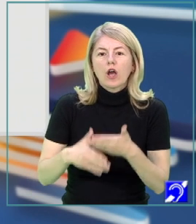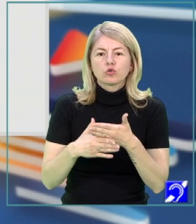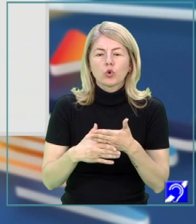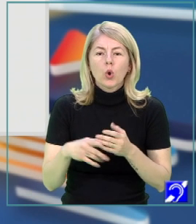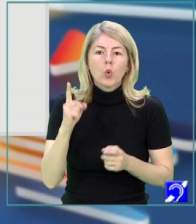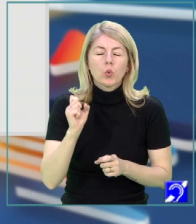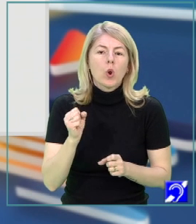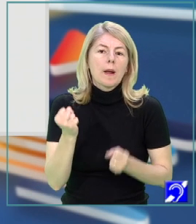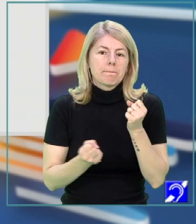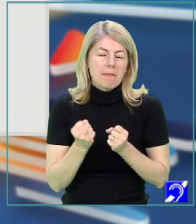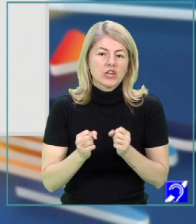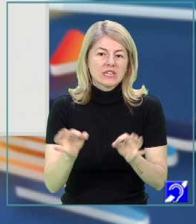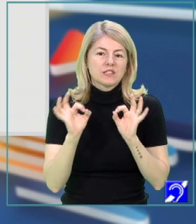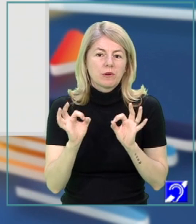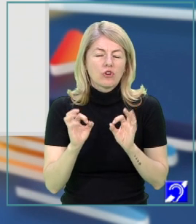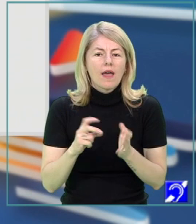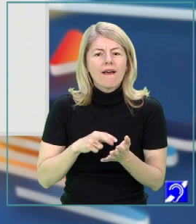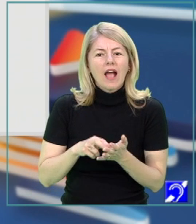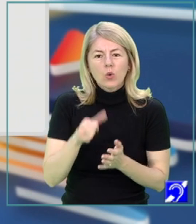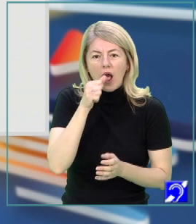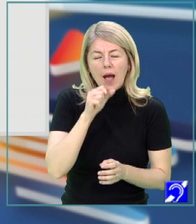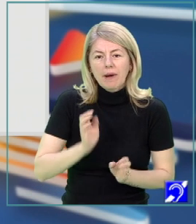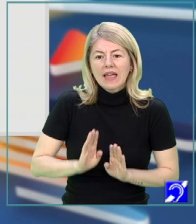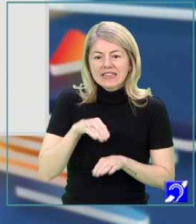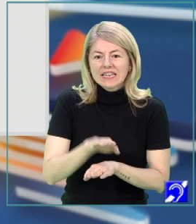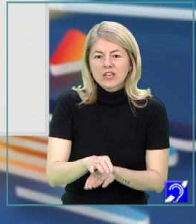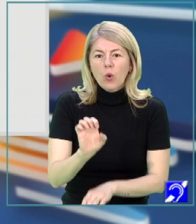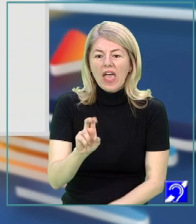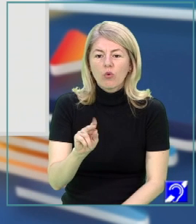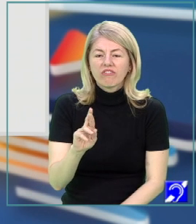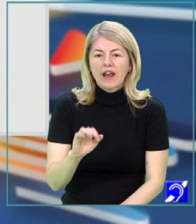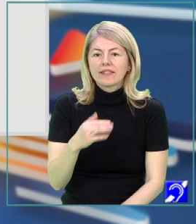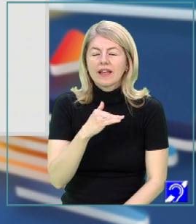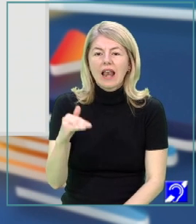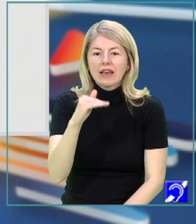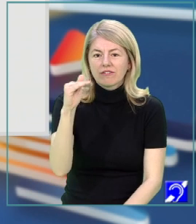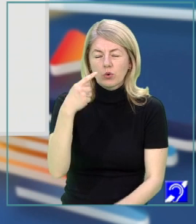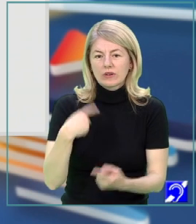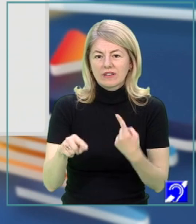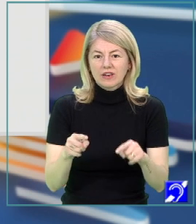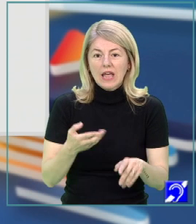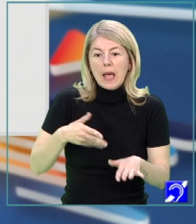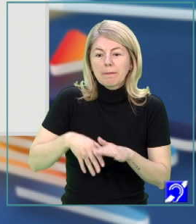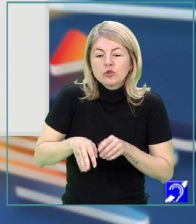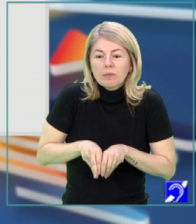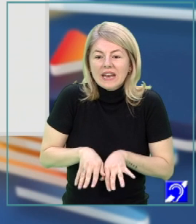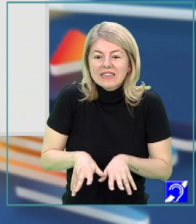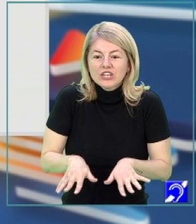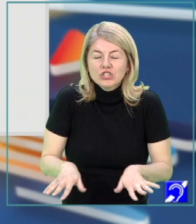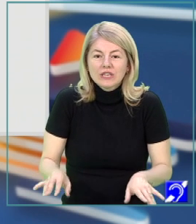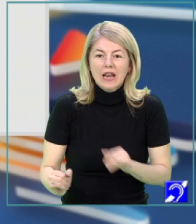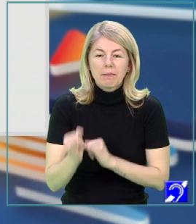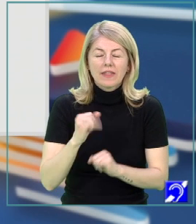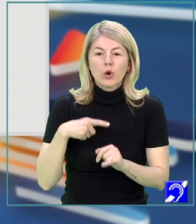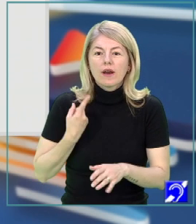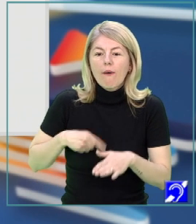unor mașini hidraulice care urcau apa din râul Eufrat la diferite niveluri. Pe sub rădăcinile plantelor se aflau